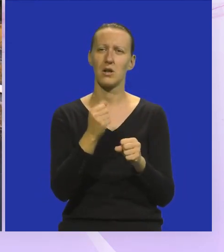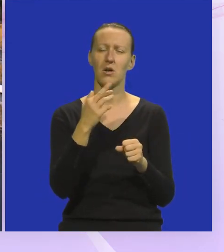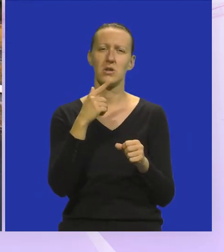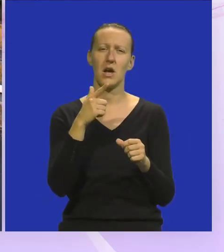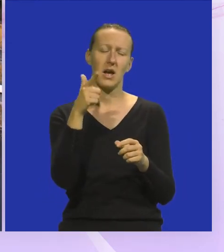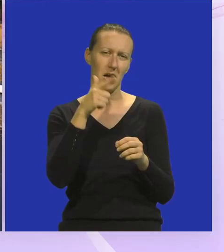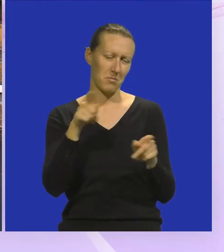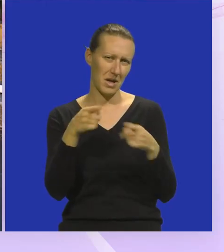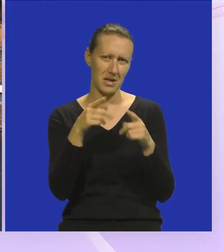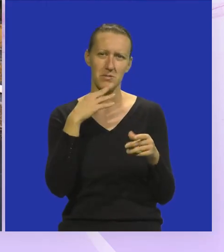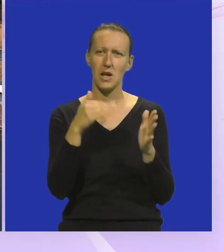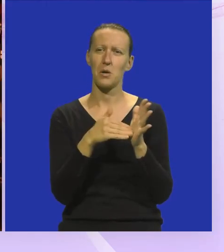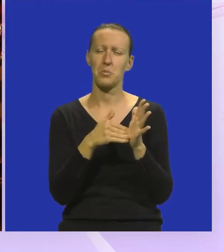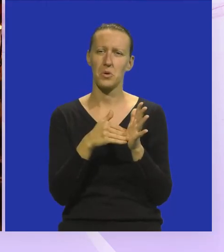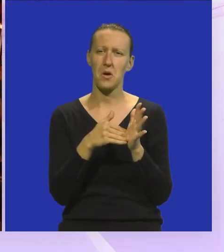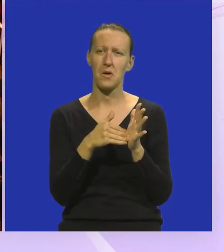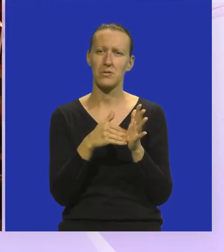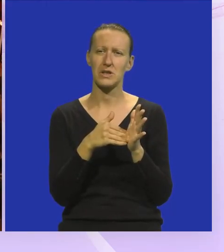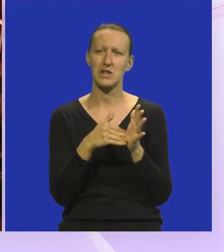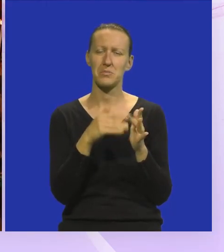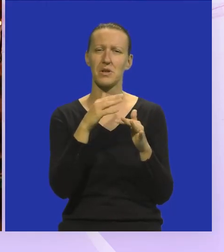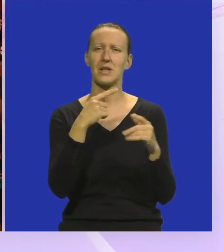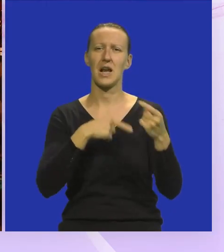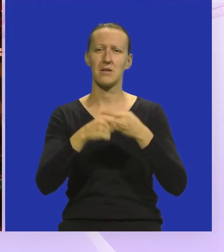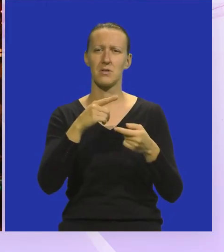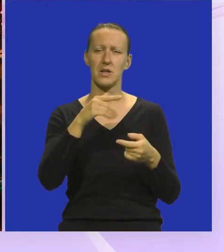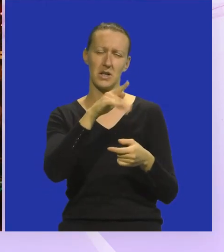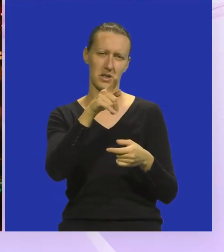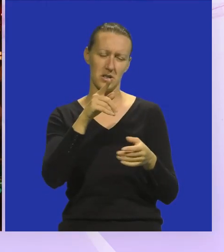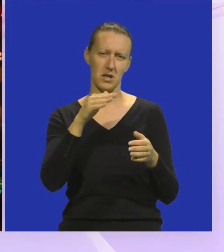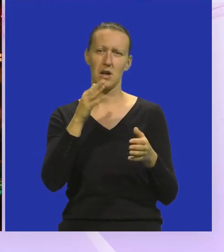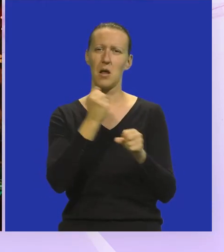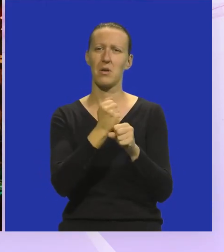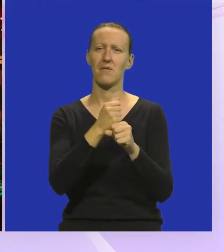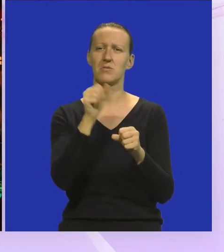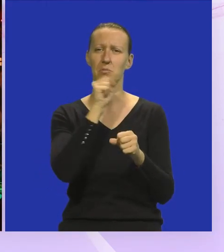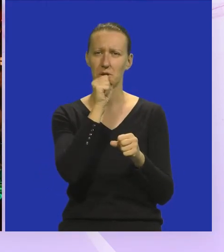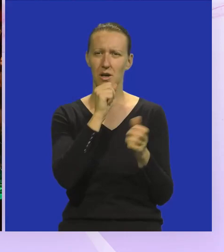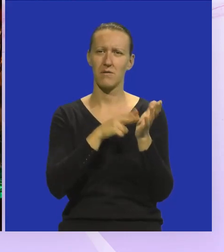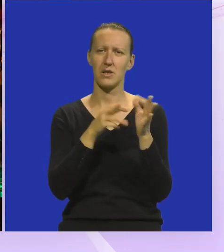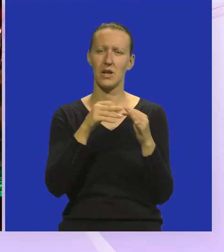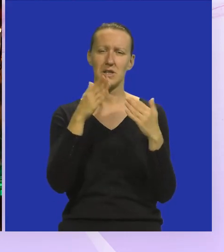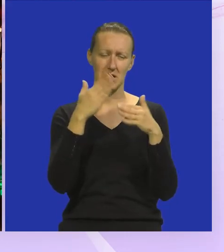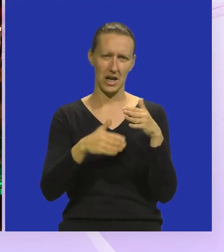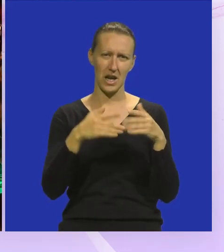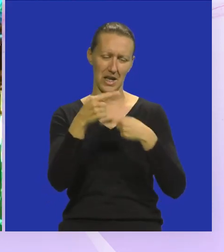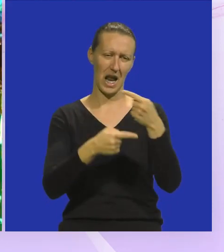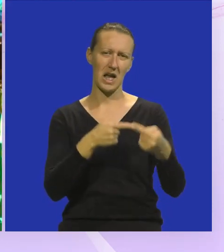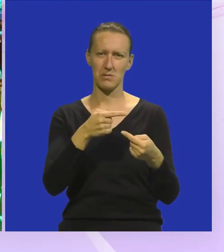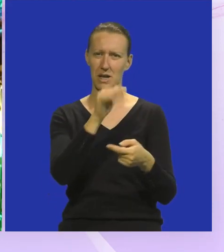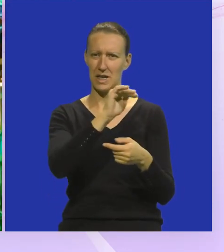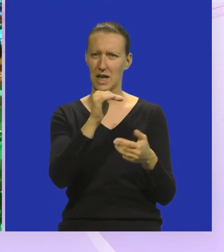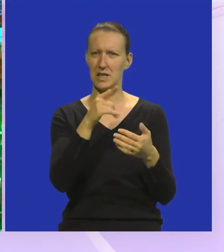kavere I svirali smo za potrebe razmjene učenika koje imamo Dakle napravili smo koncert na završetku razmjene